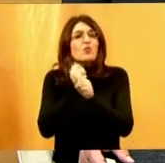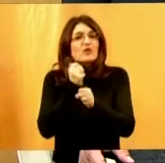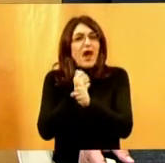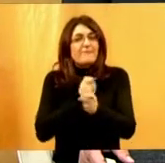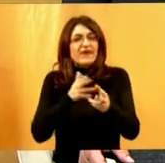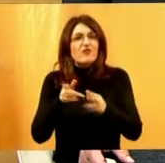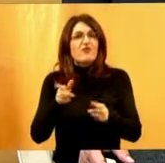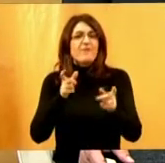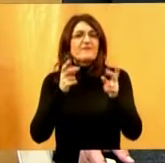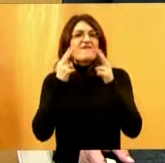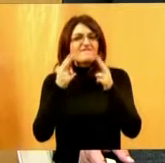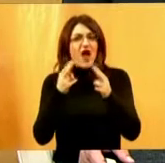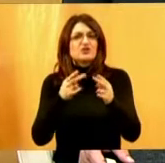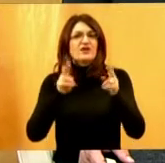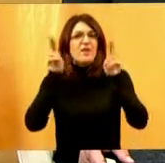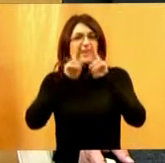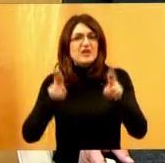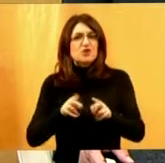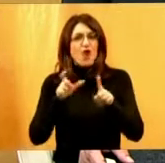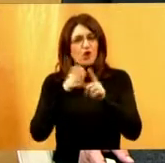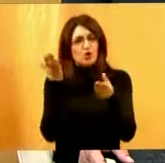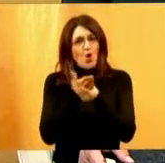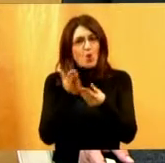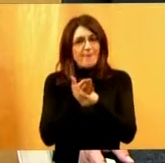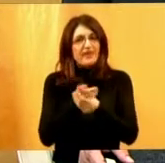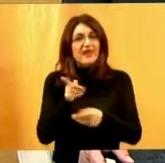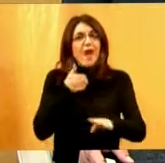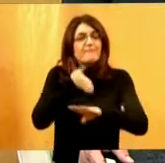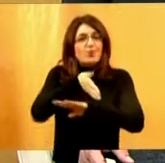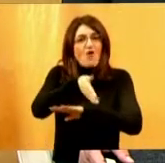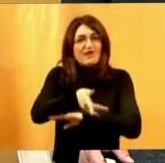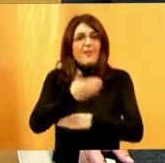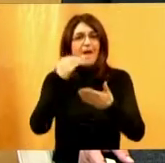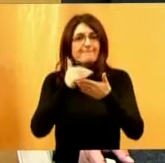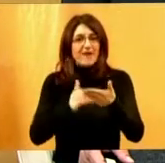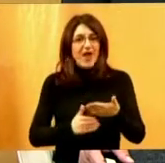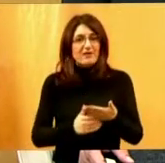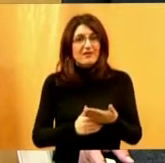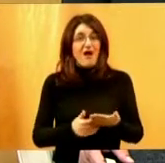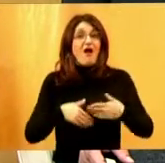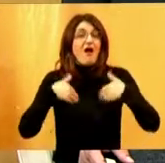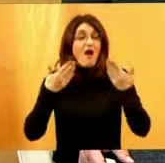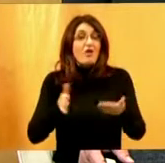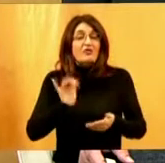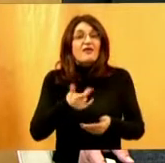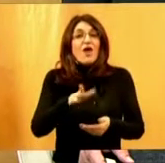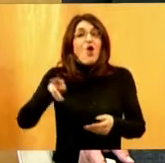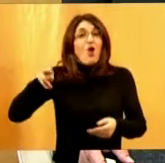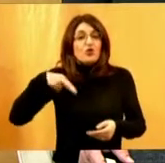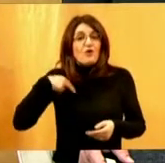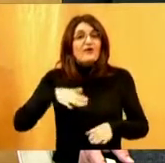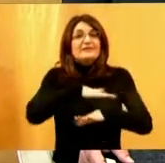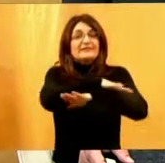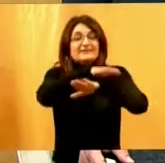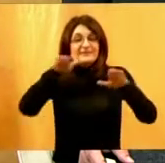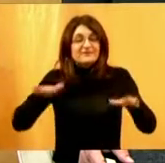strateških nacionalnih dokumenta, onda i provedbenih planova. A onda je nekako na odgovornost na svima